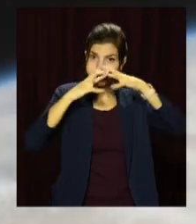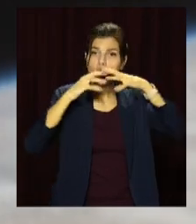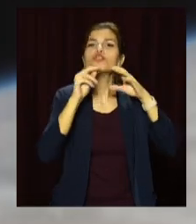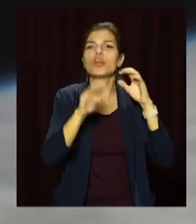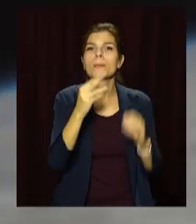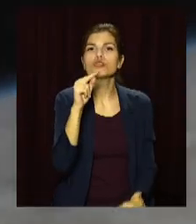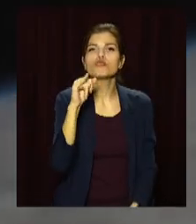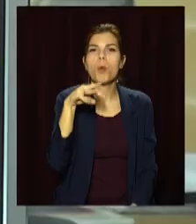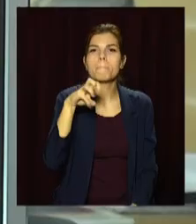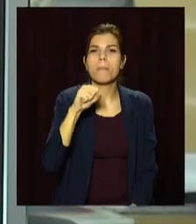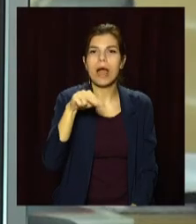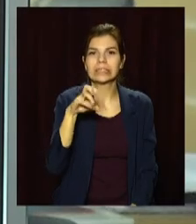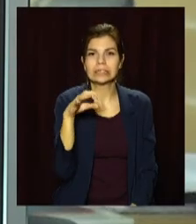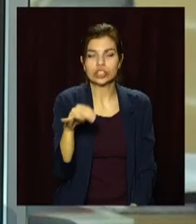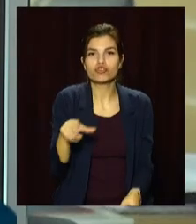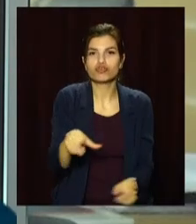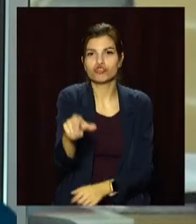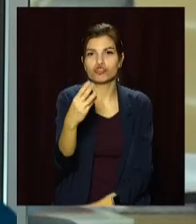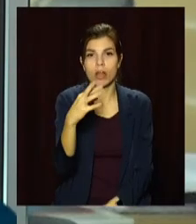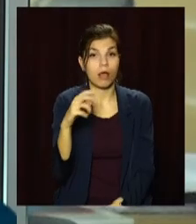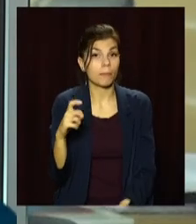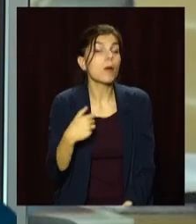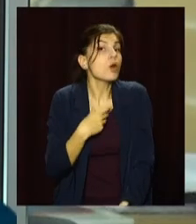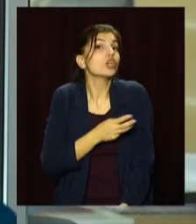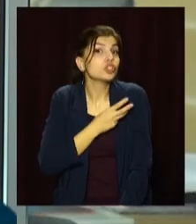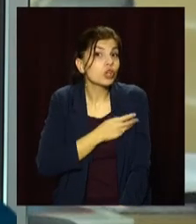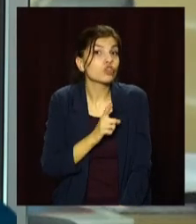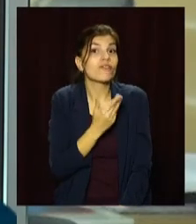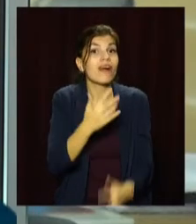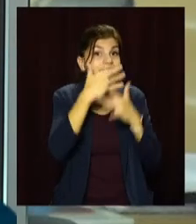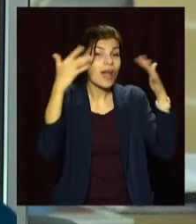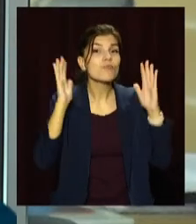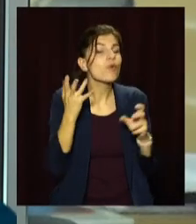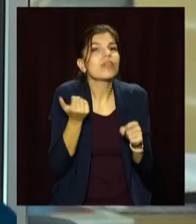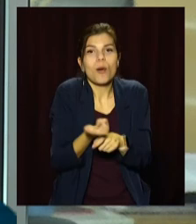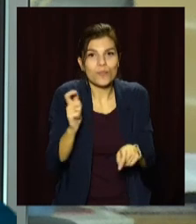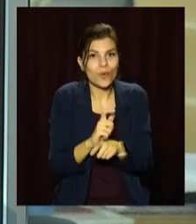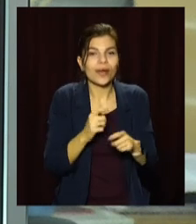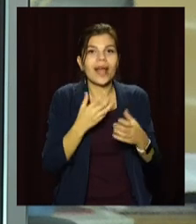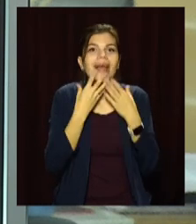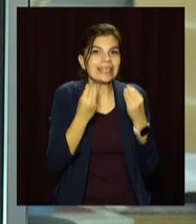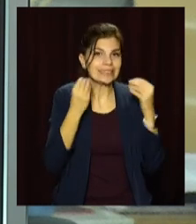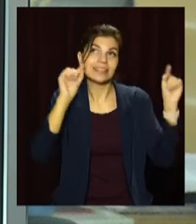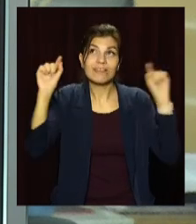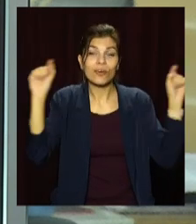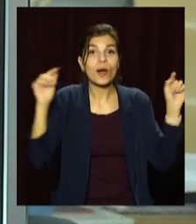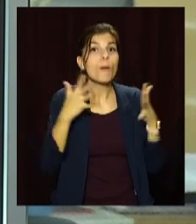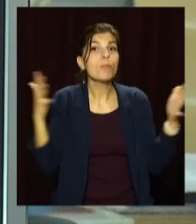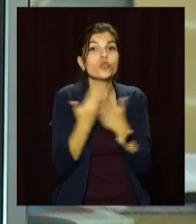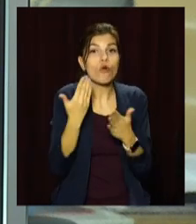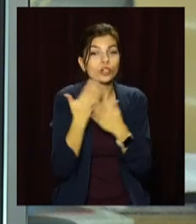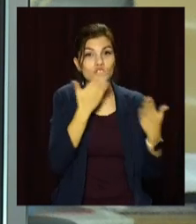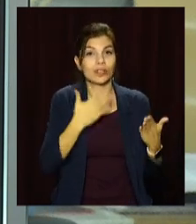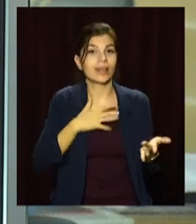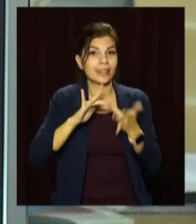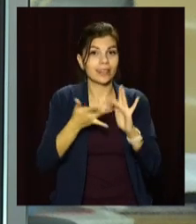шляху. А ми бажаємо, щоб на вашому небі було якнайбільше яскравих зірок. Більше новин читайте